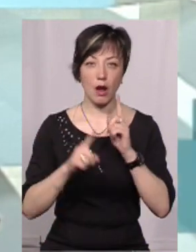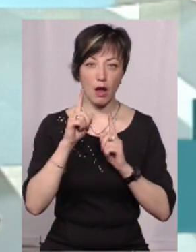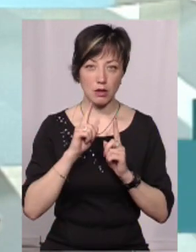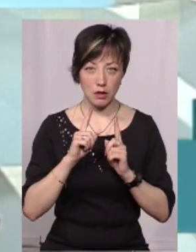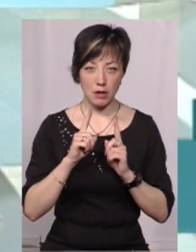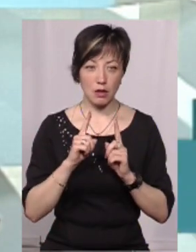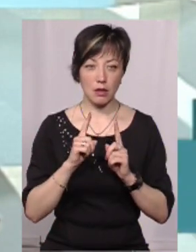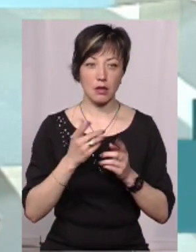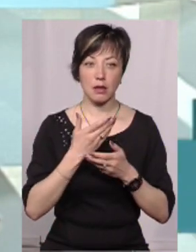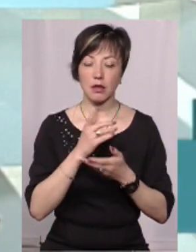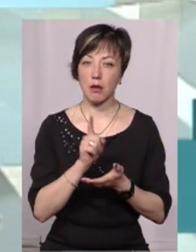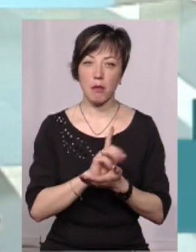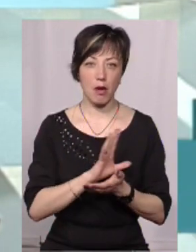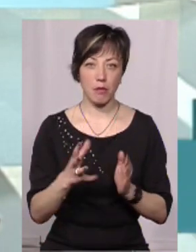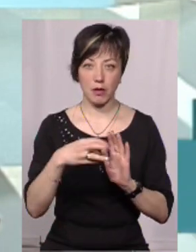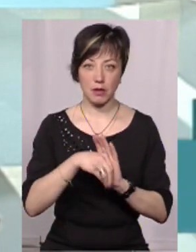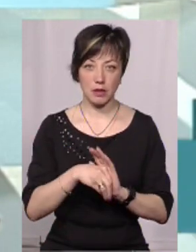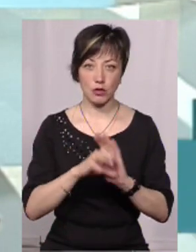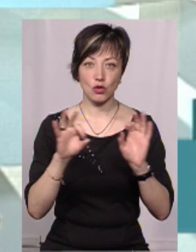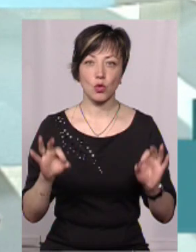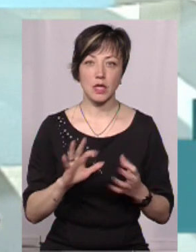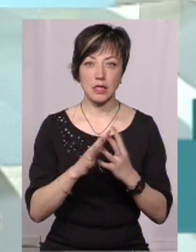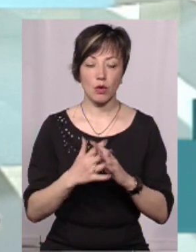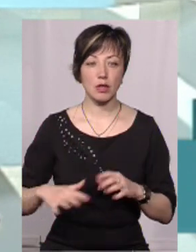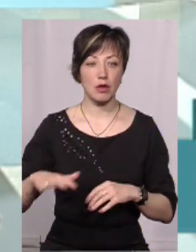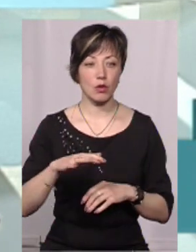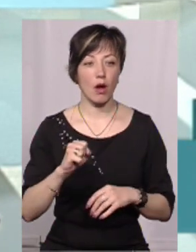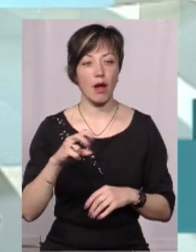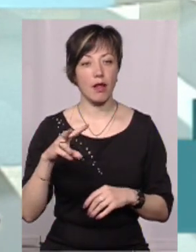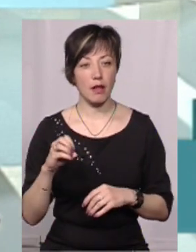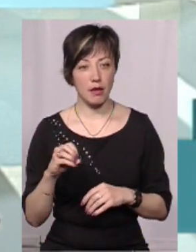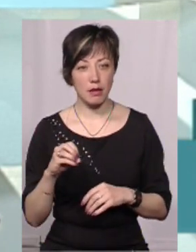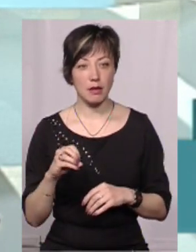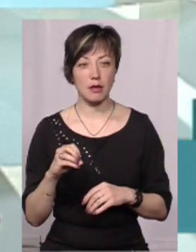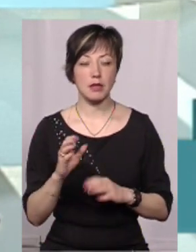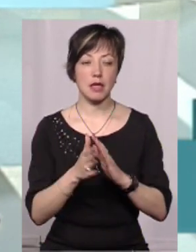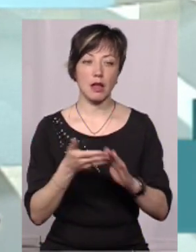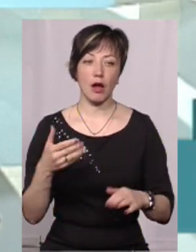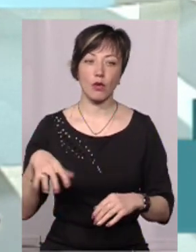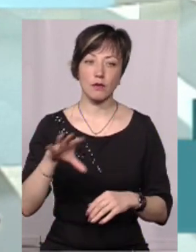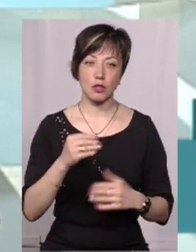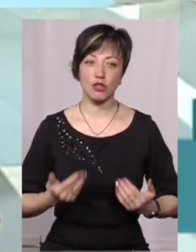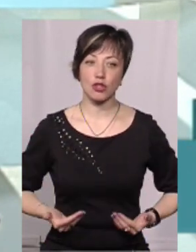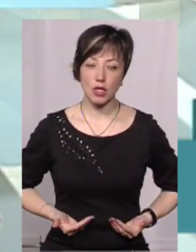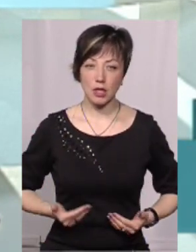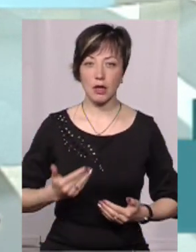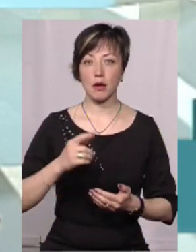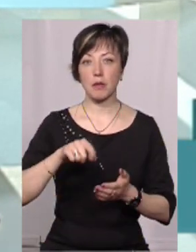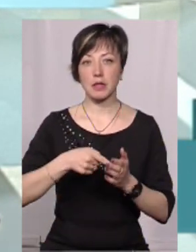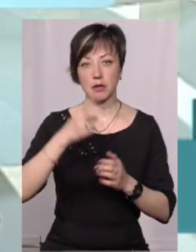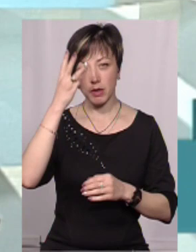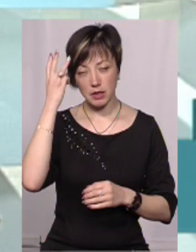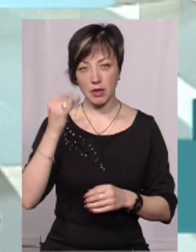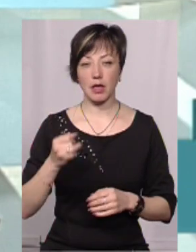ради не має бути приєднання жодної сільської території. Але, звичайно, закликаю всіх жителів і Хмельницького,